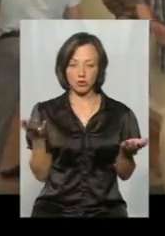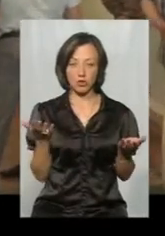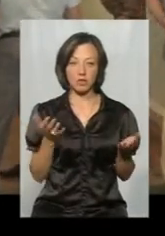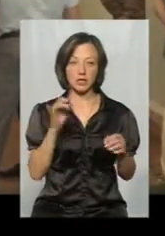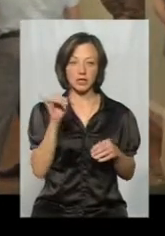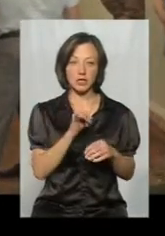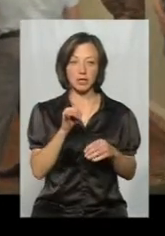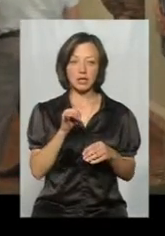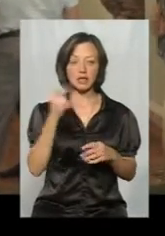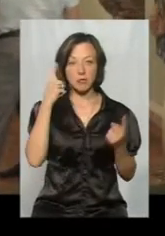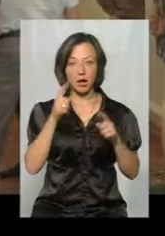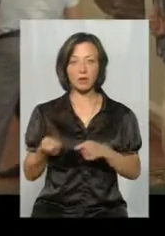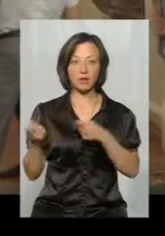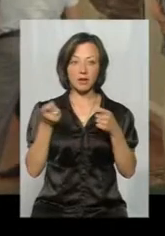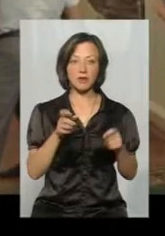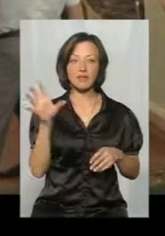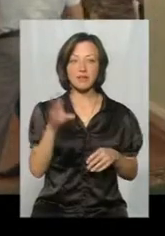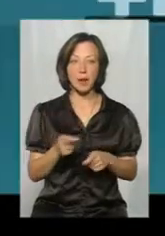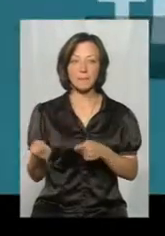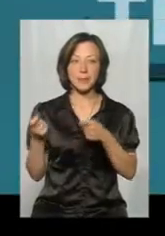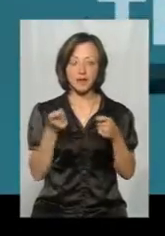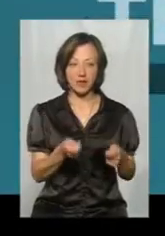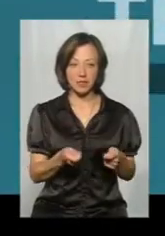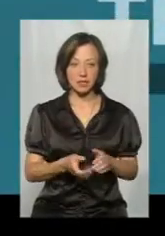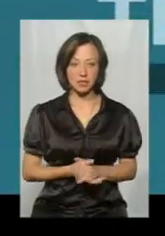І забагали, щоб ми їх привезли. Ми все привезли.